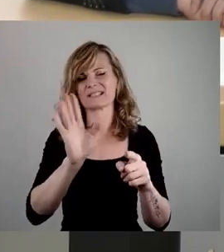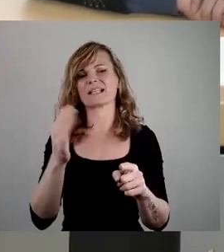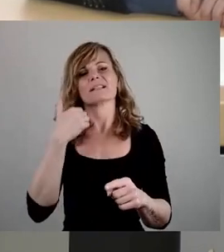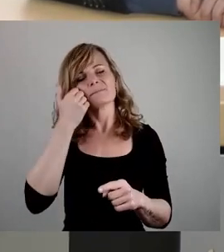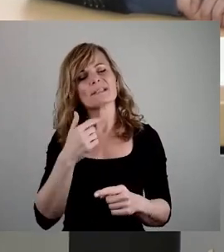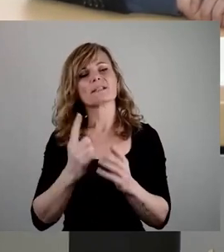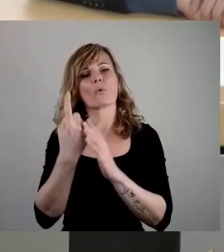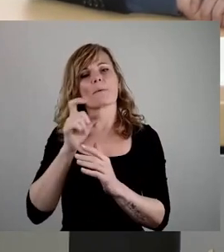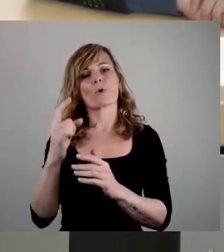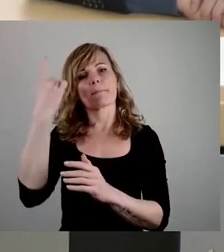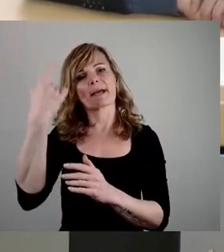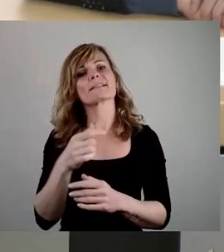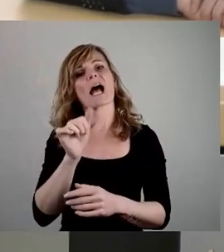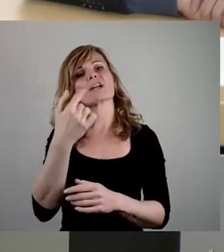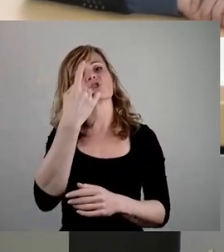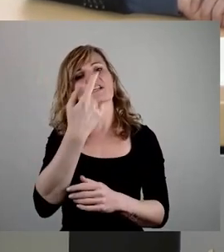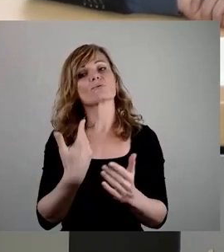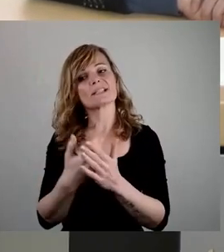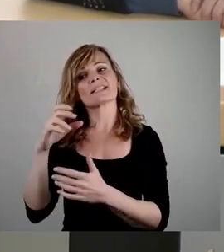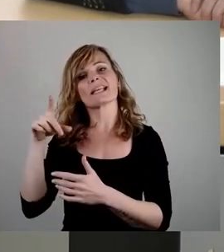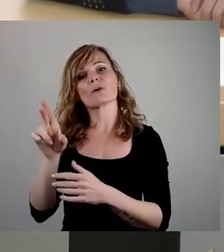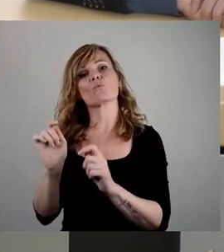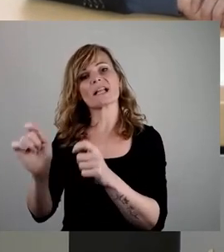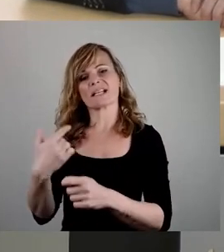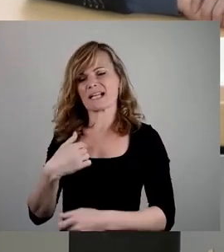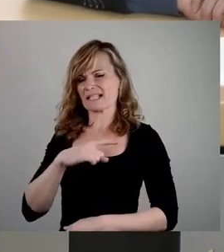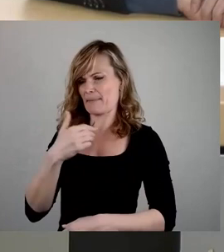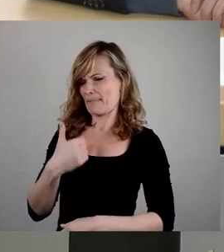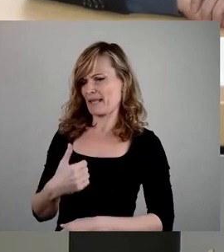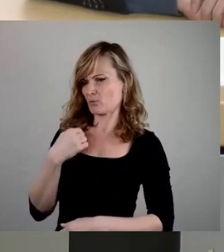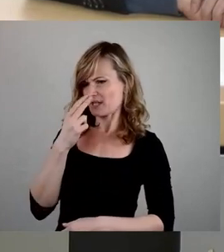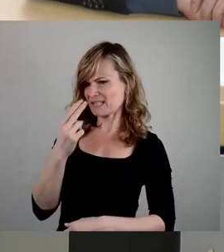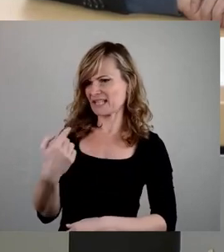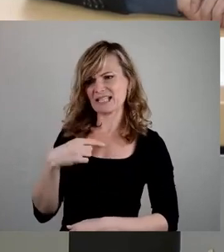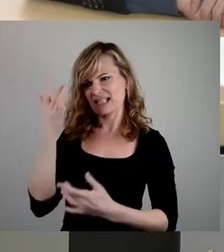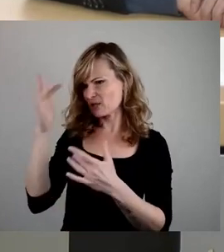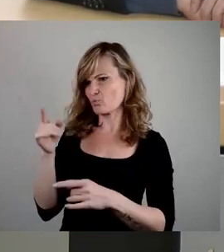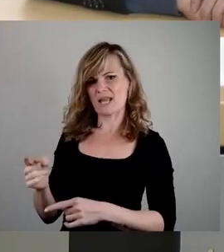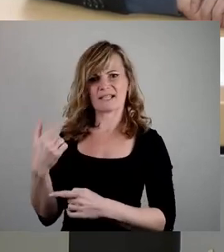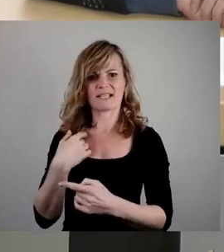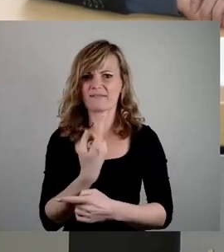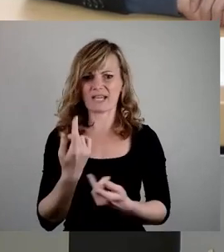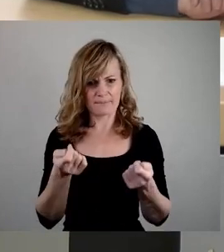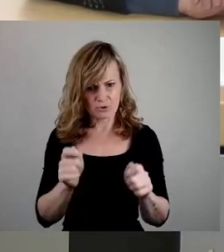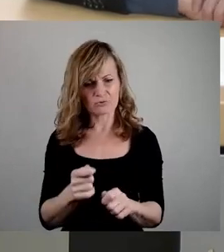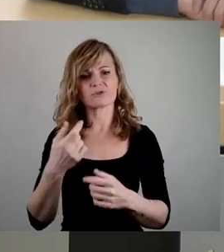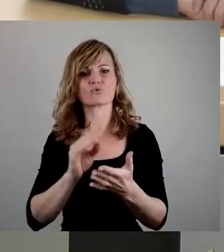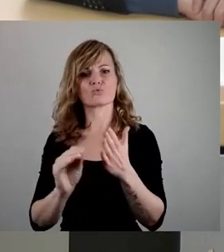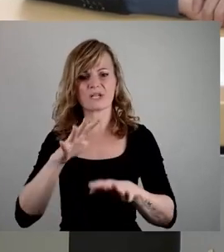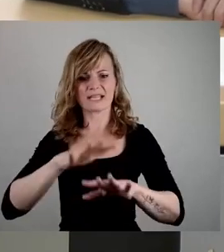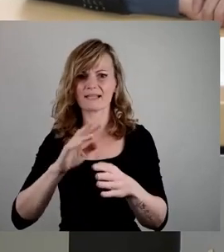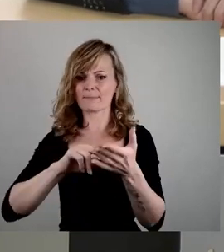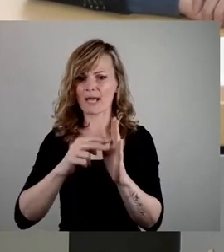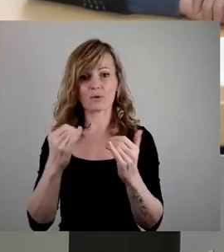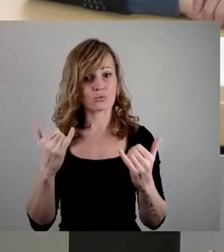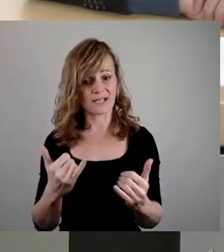Einschätzung zu diesem CDU-Antrag. Ich persönlich halte den a für nicht zulässig, weil wir beschließen hier über die Schulnetzplanung und sollen jetzt beschließen, dass